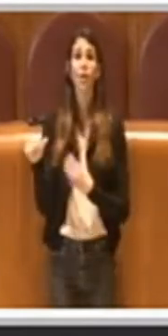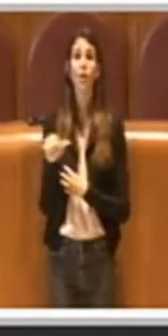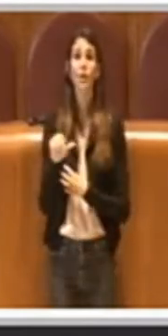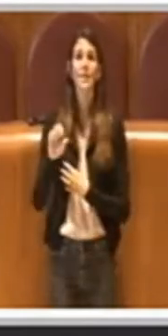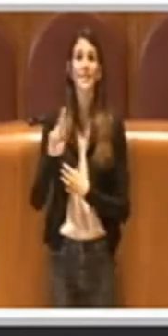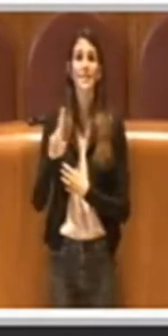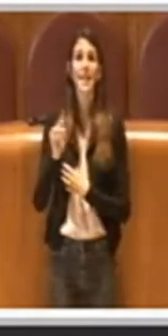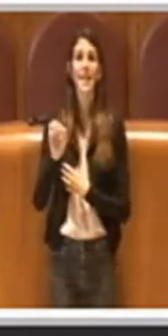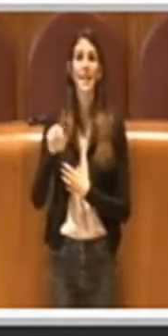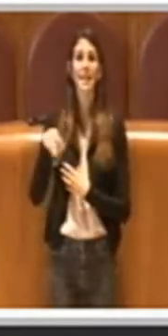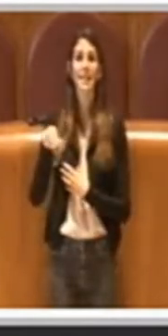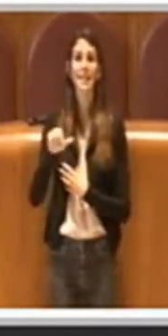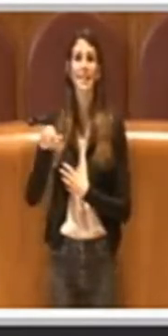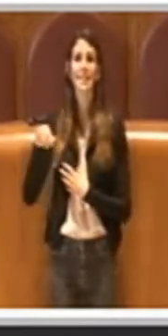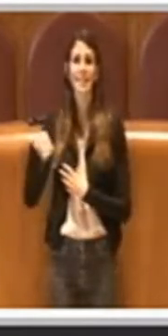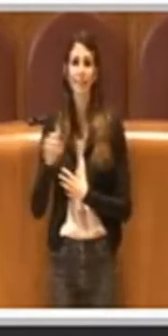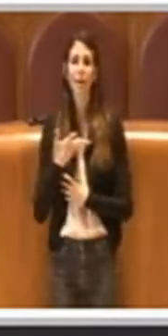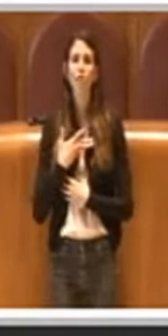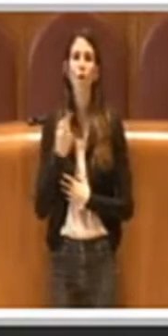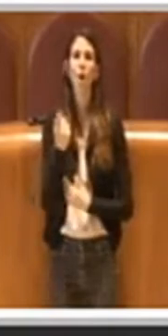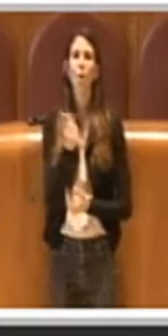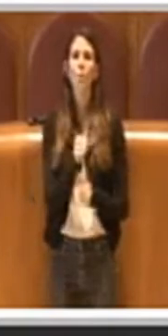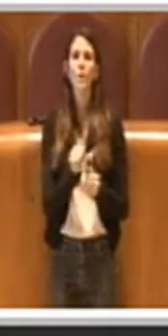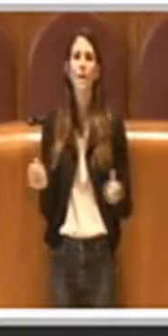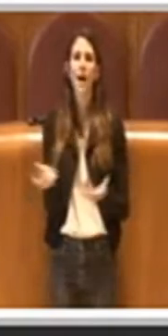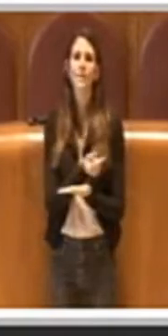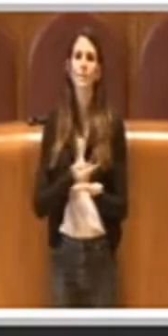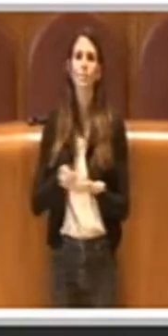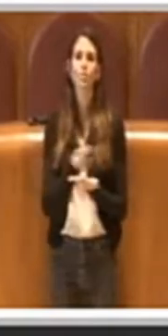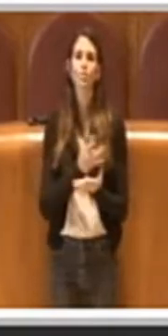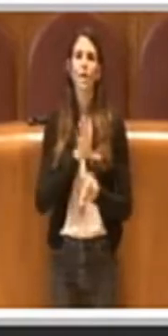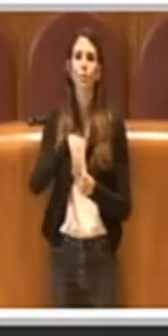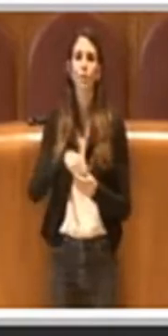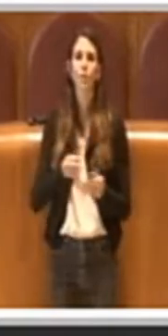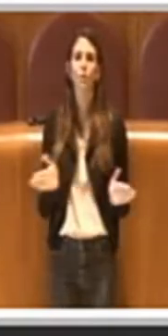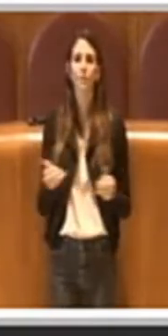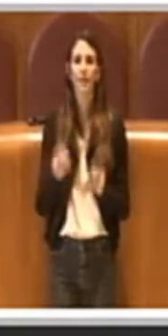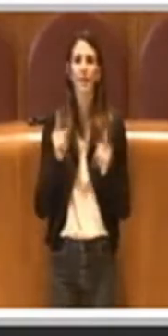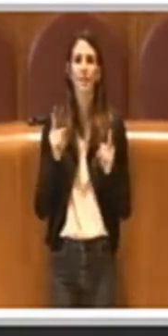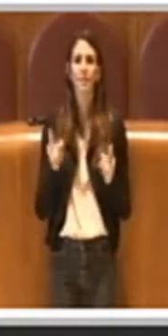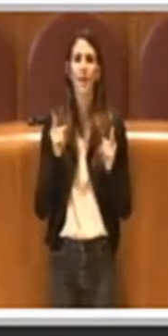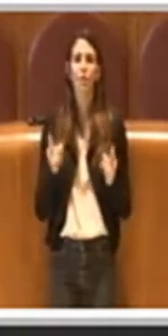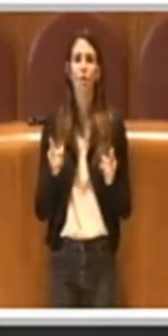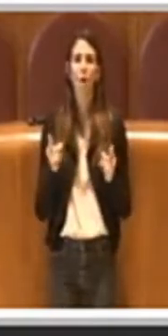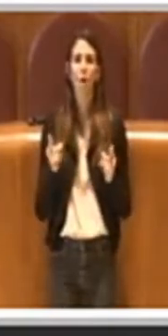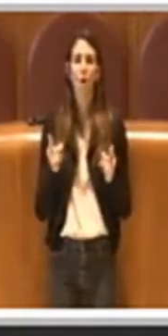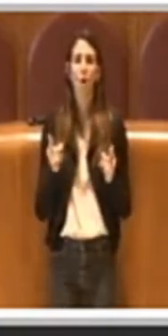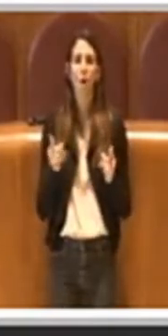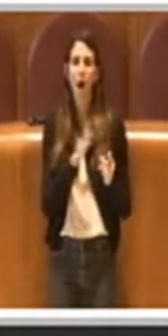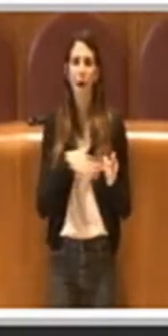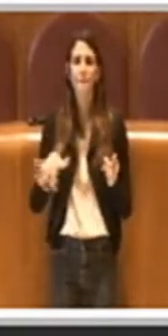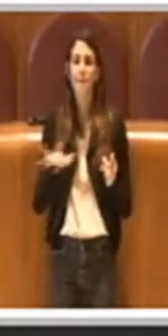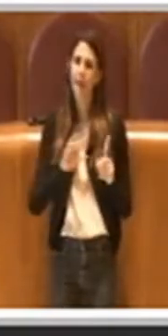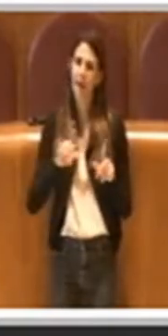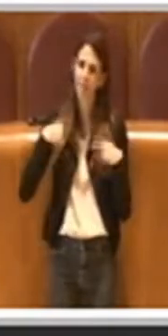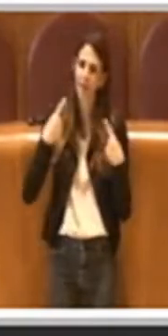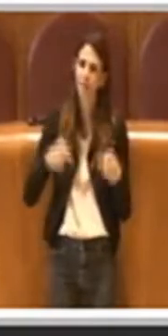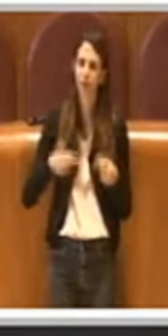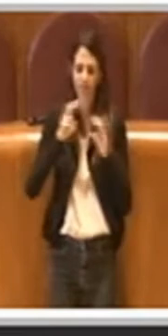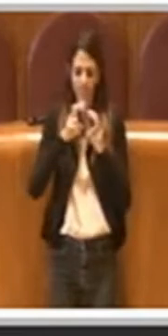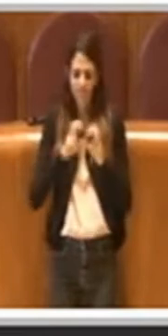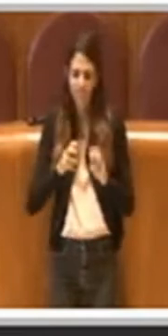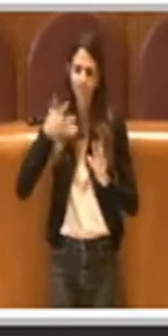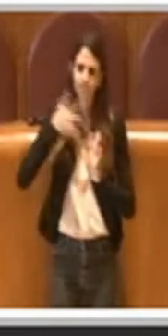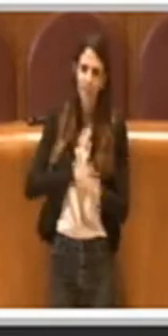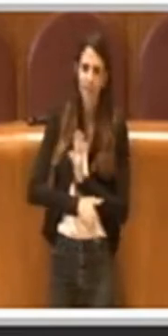progetto ovviamente una base di progetto all'interno del Dipartimento Ambiente, cosa che ovviamente andremo poi a sviscerare come appunto affermato